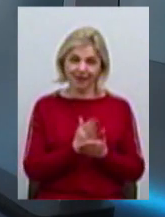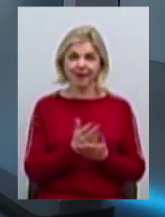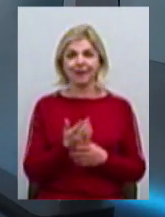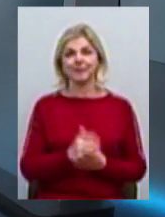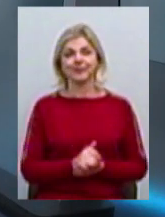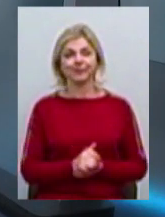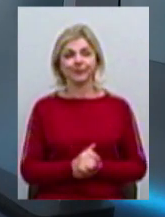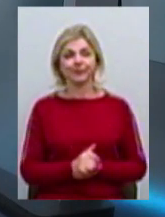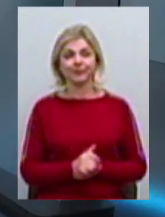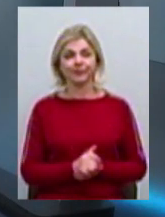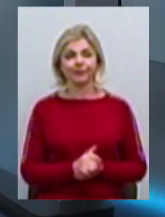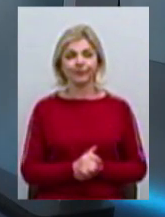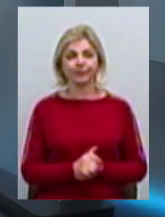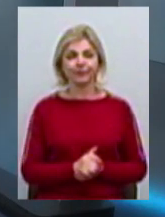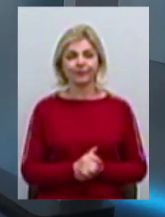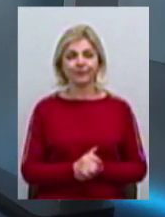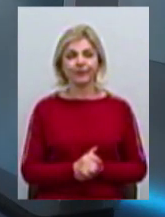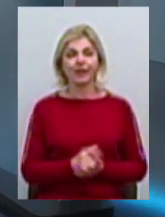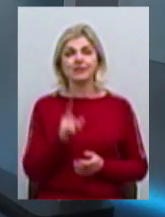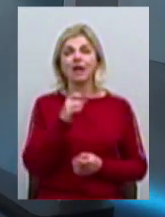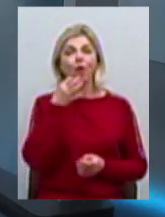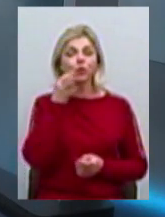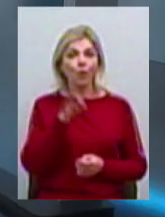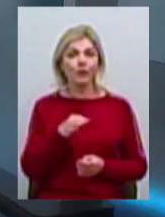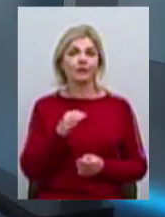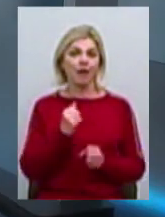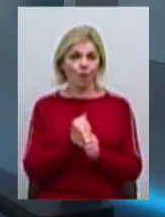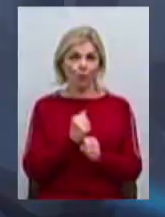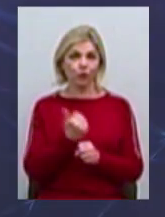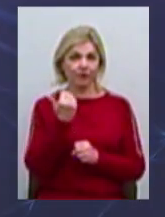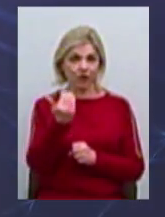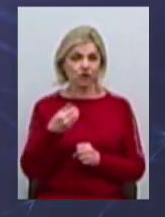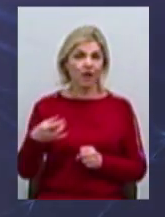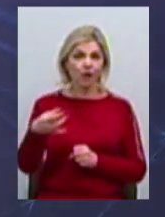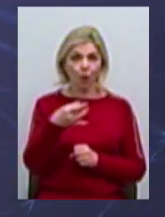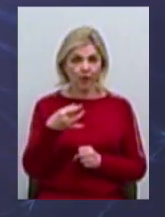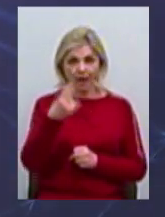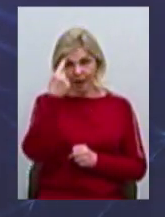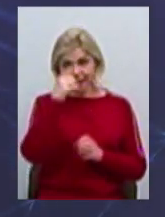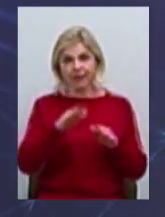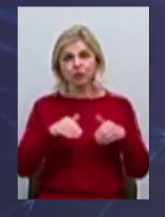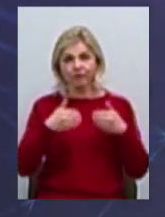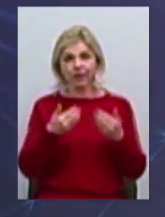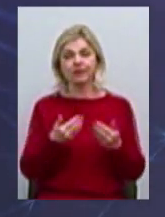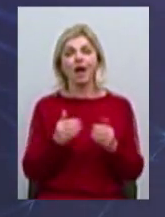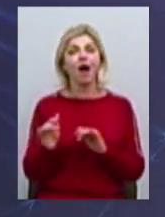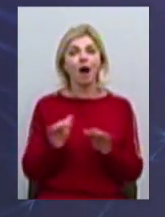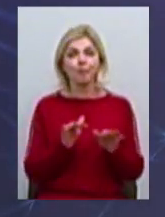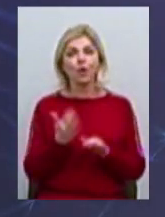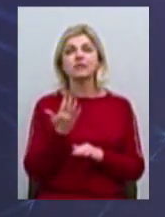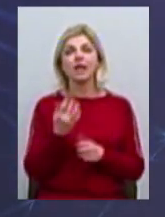Пане Володимире, за досвідом роботи вашого регіонального інноваційного хабу, скільки